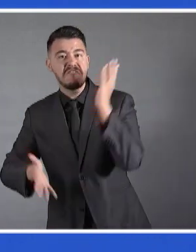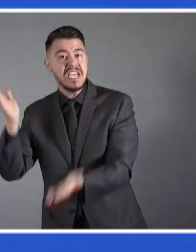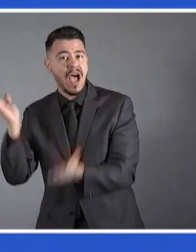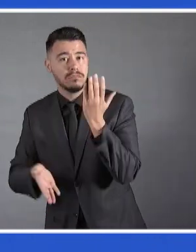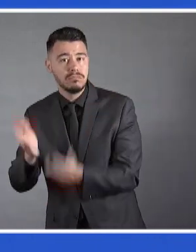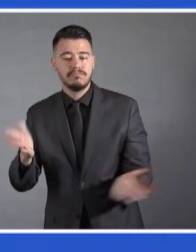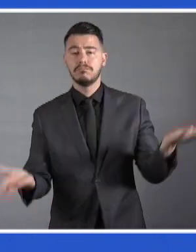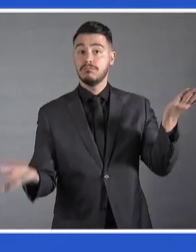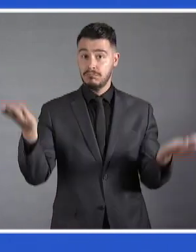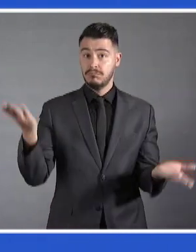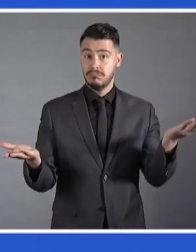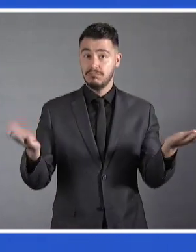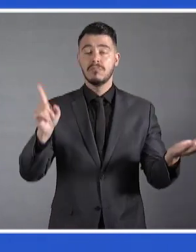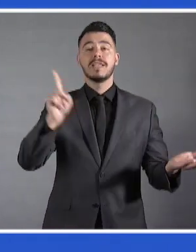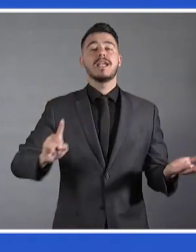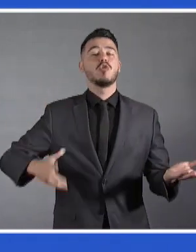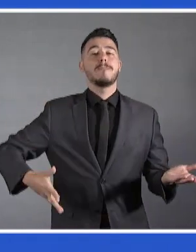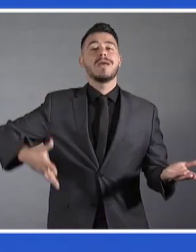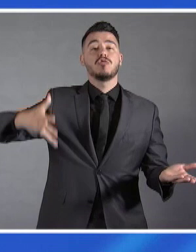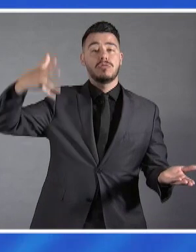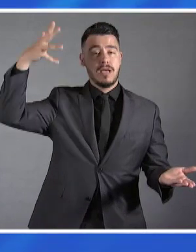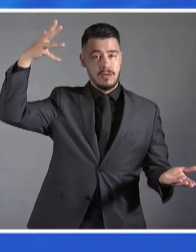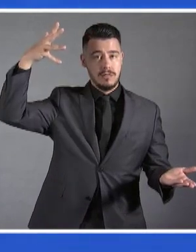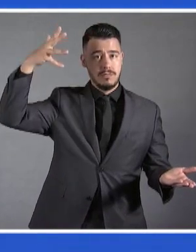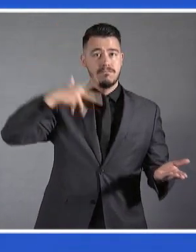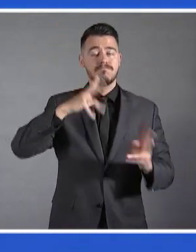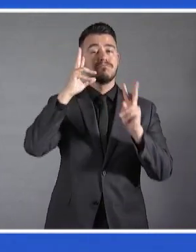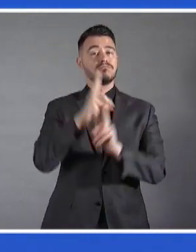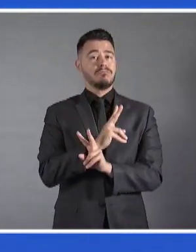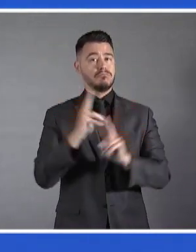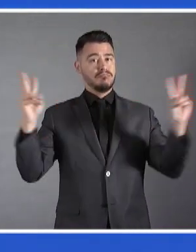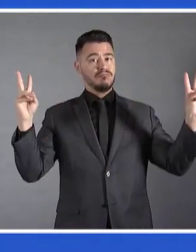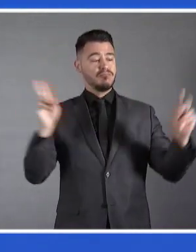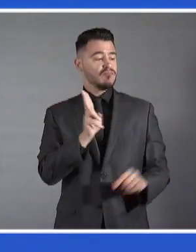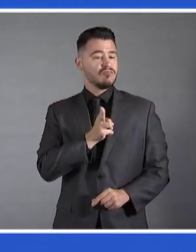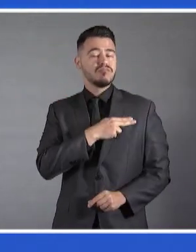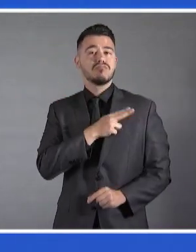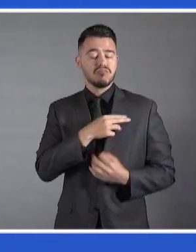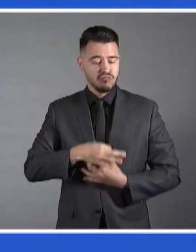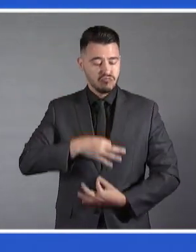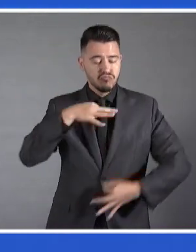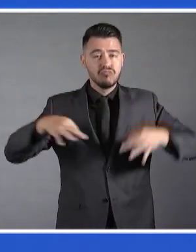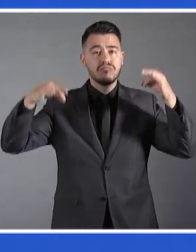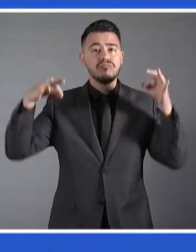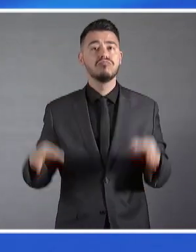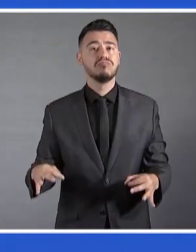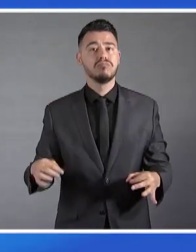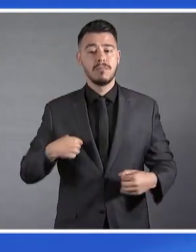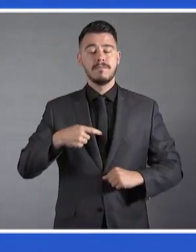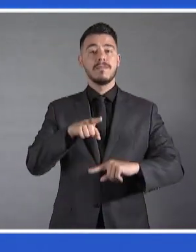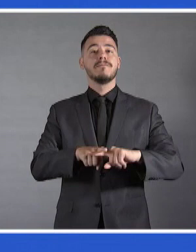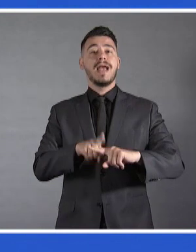ξεκάθαρο, ευθύ και ένδυμο τρόπο που σπανίζει στην εποχή μας, έθεσε την Ελλάδα